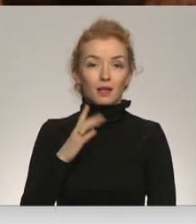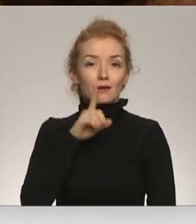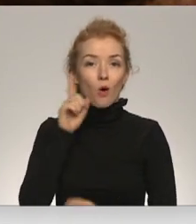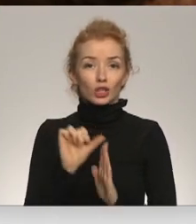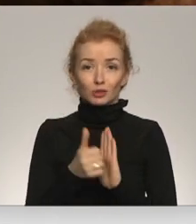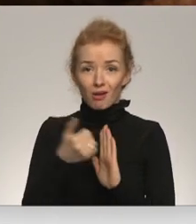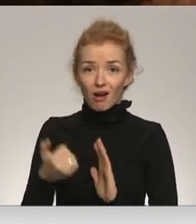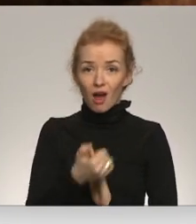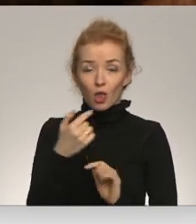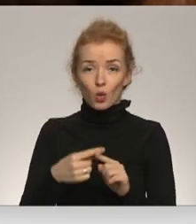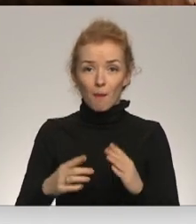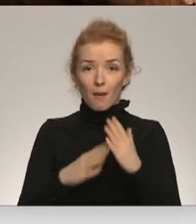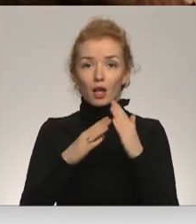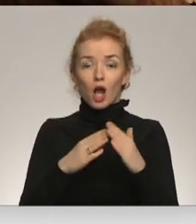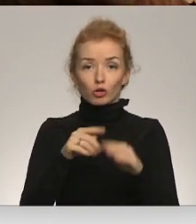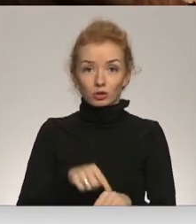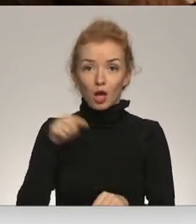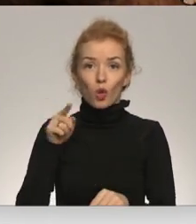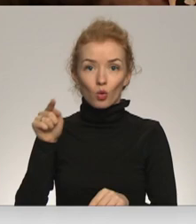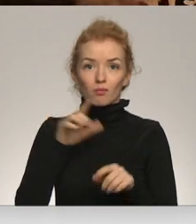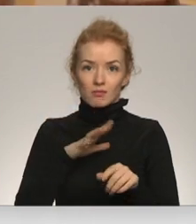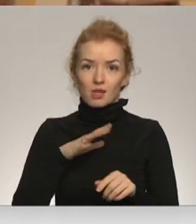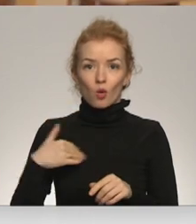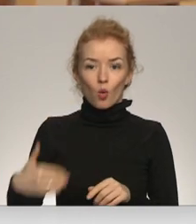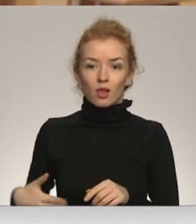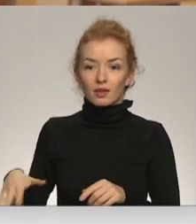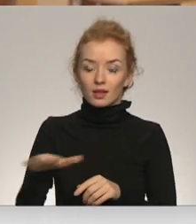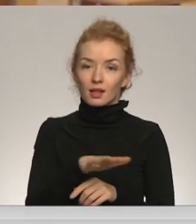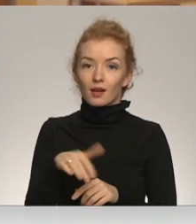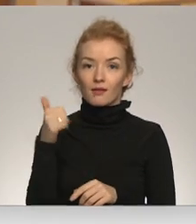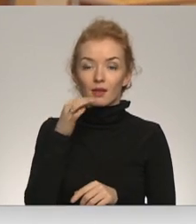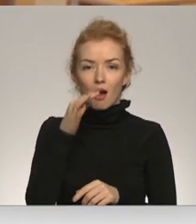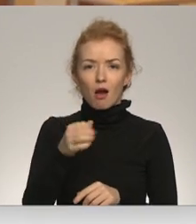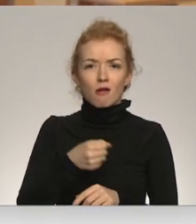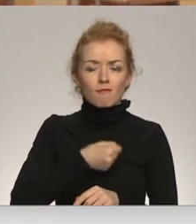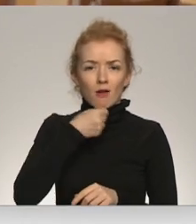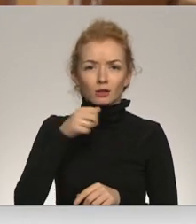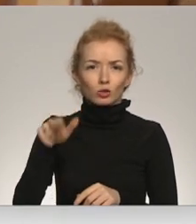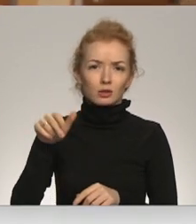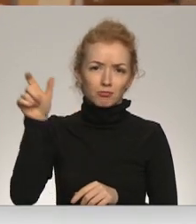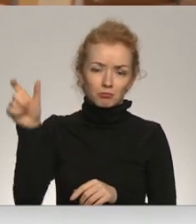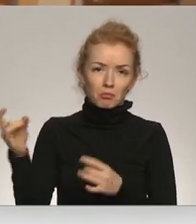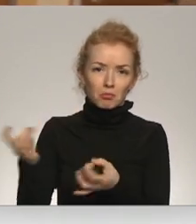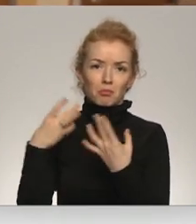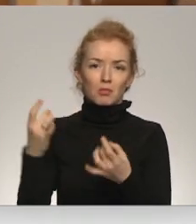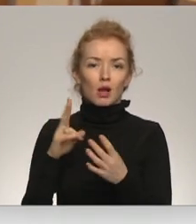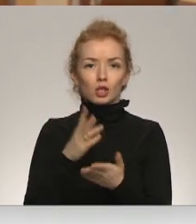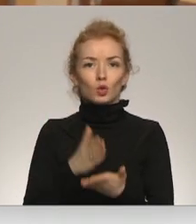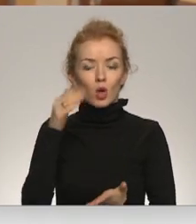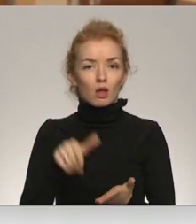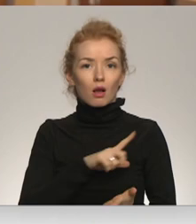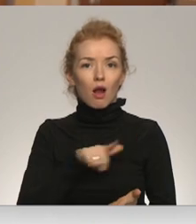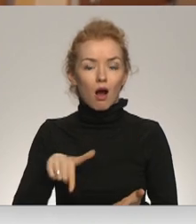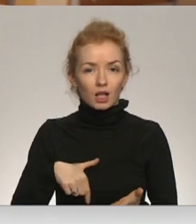jauniete un barikāžu noskaņas izjutusi kuldīgā. Es atceros, ka man tāda vecāks ievieces tāstīja, kas notiek šeit Latvijā